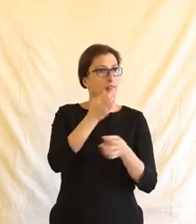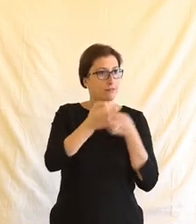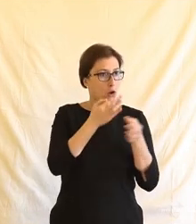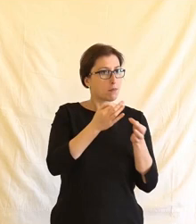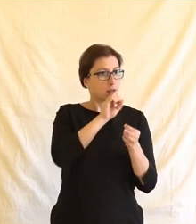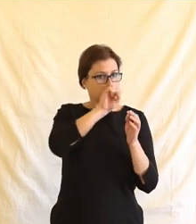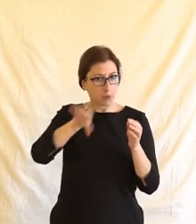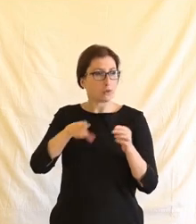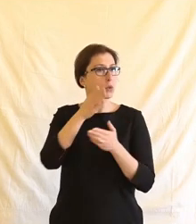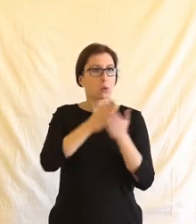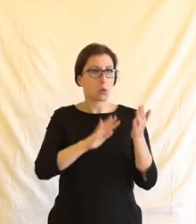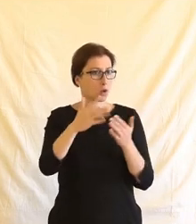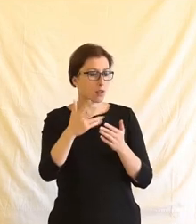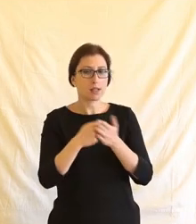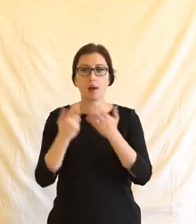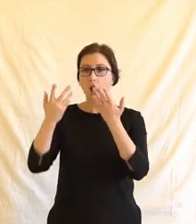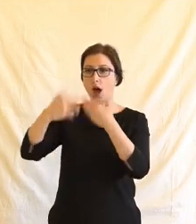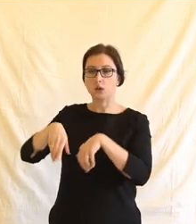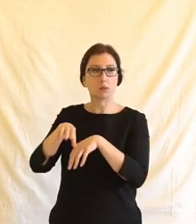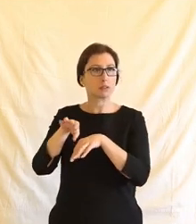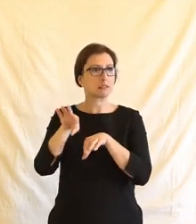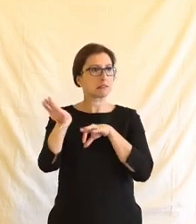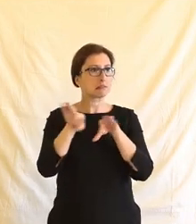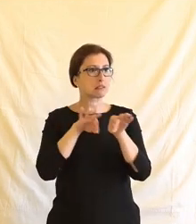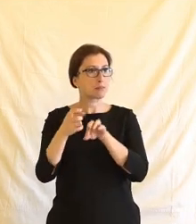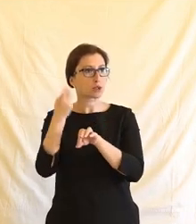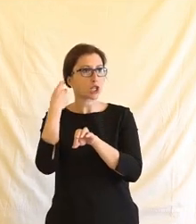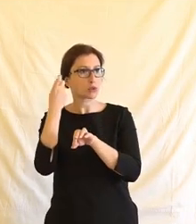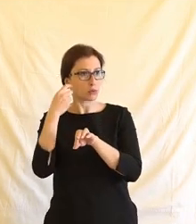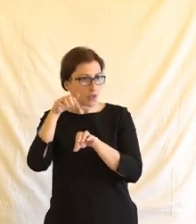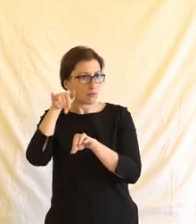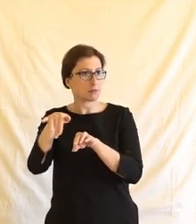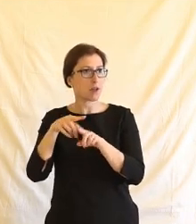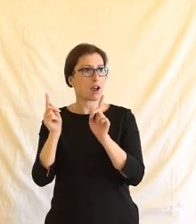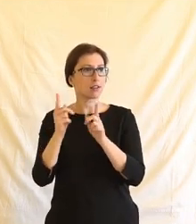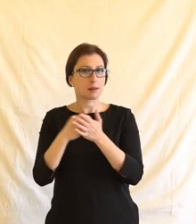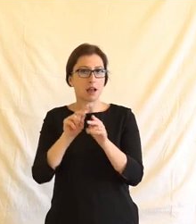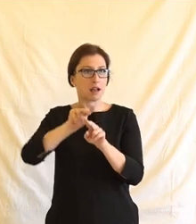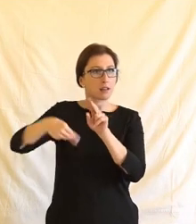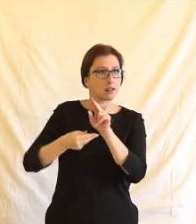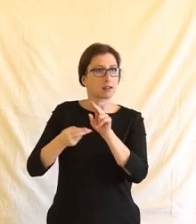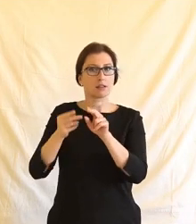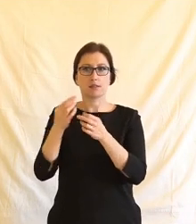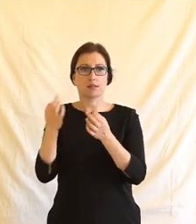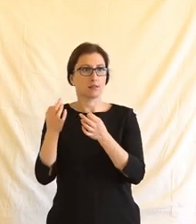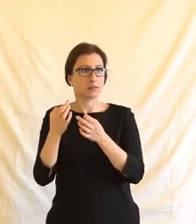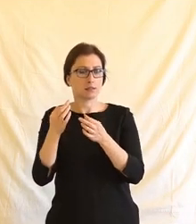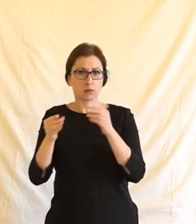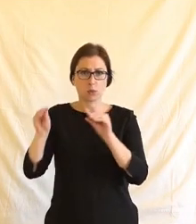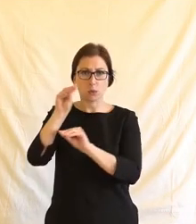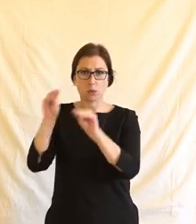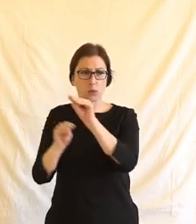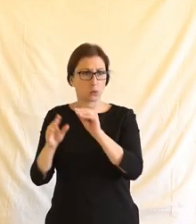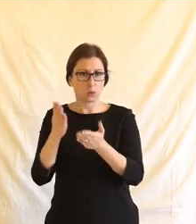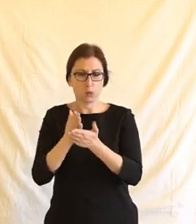tak by to vlastně potom jako mohlo automaticky vést k nějakým předsudkům, nebo k nějakým jako bájes vůbec ve výsledcích a paradoxně by to teda